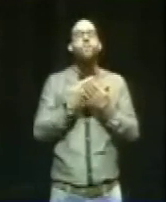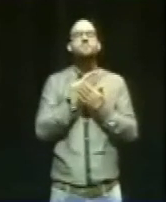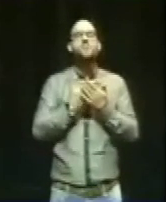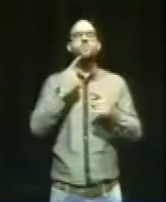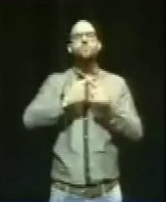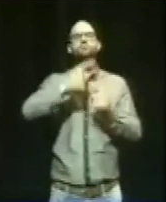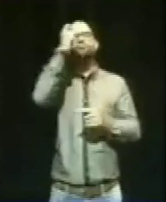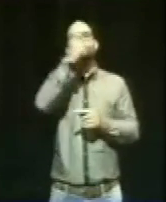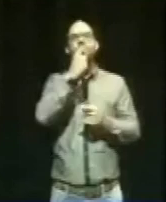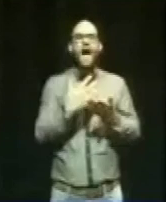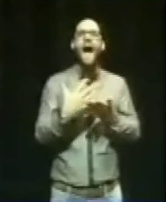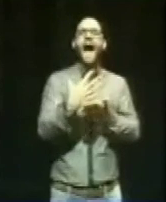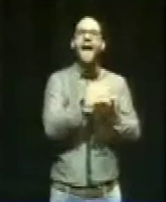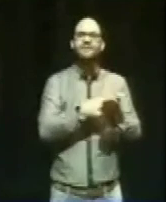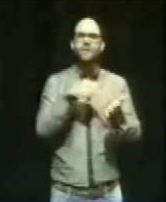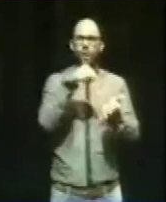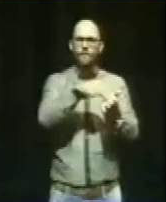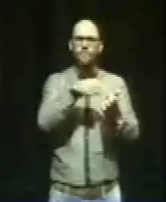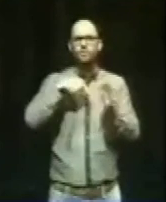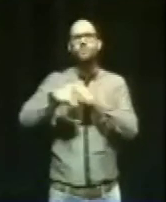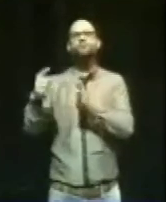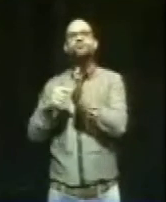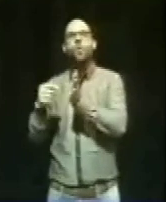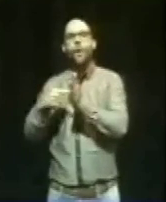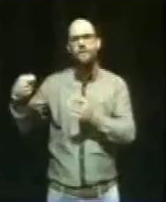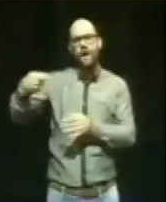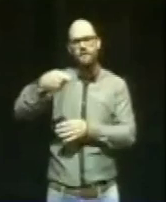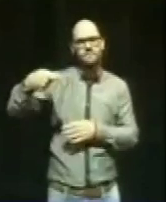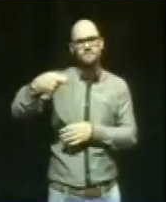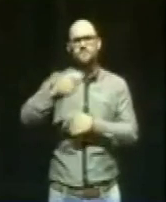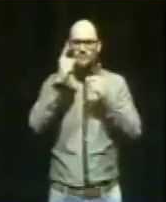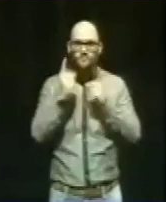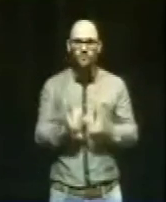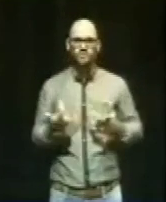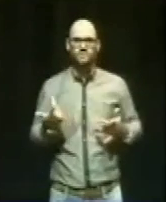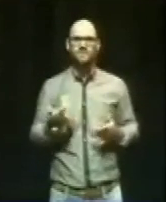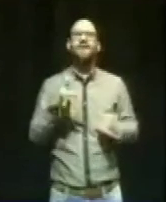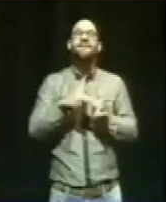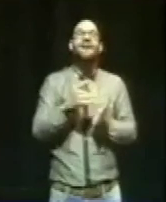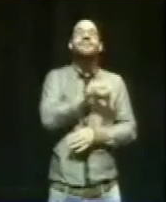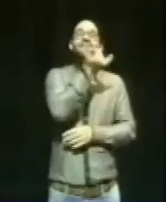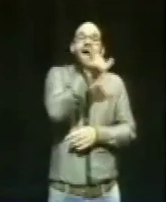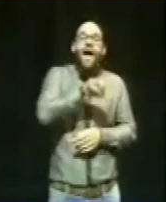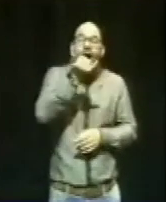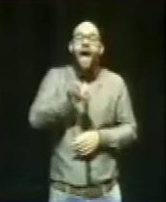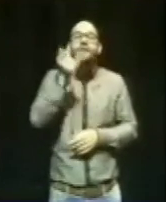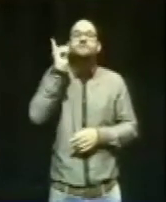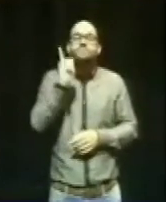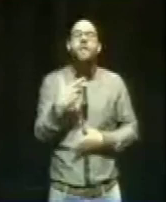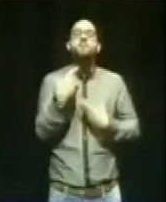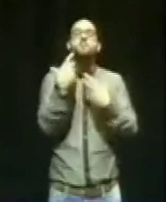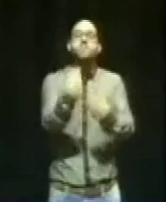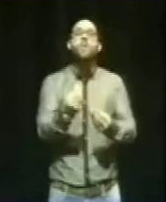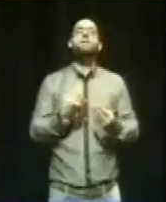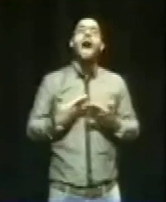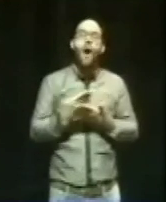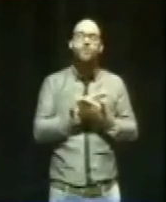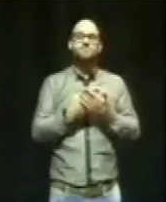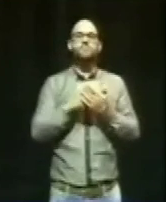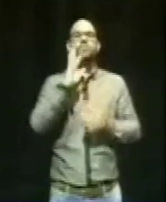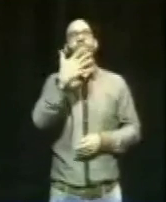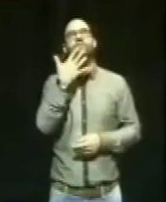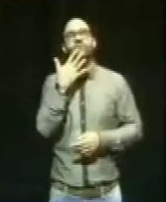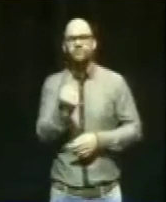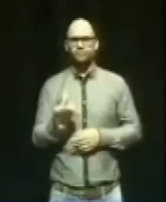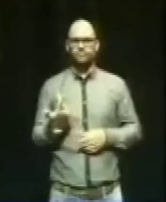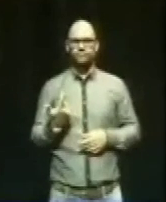Studieneinkommen, damit jeder die beste Ausbildung genießen kann, wie er möchte. Es darf keine Abhängigkeit von